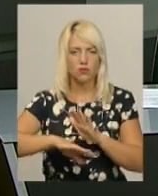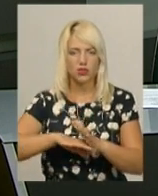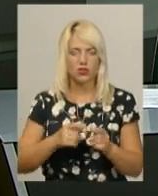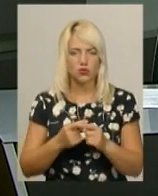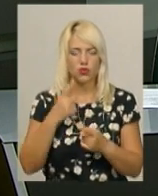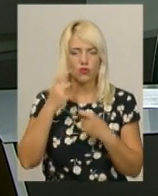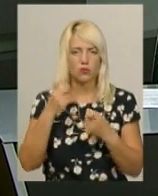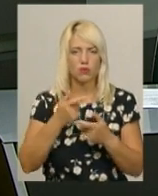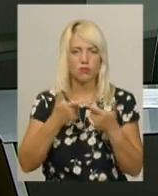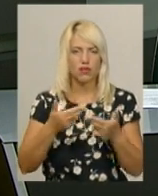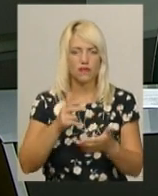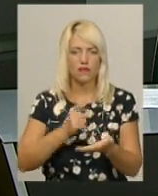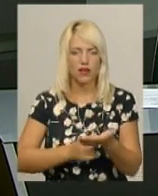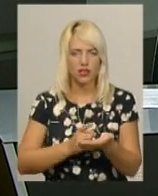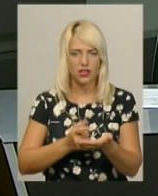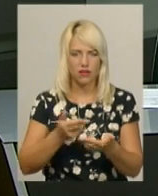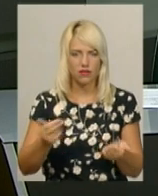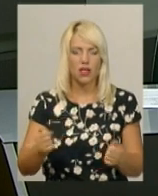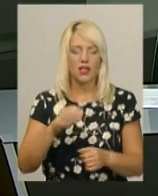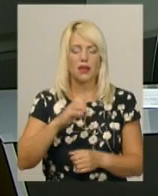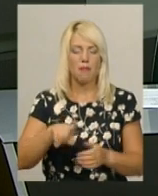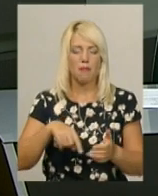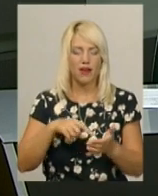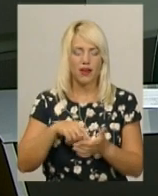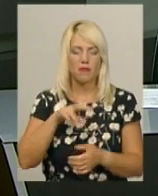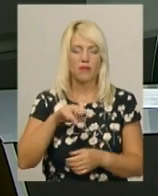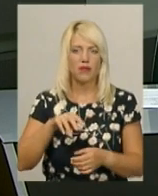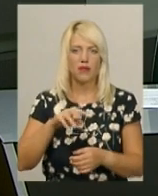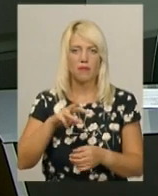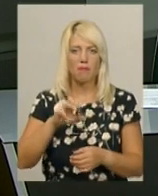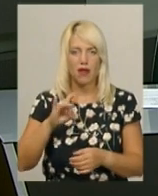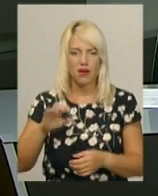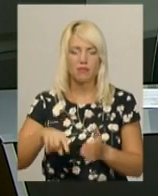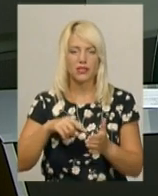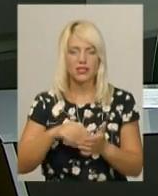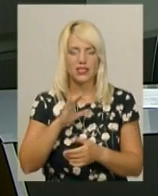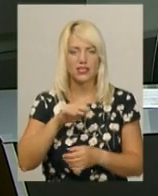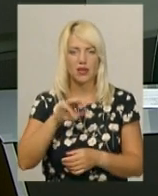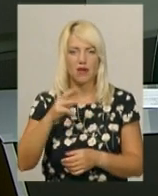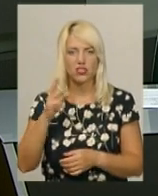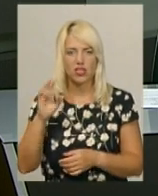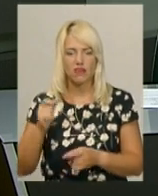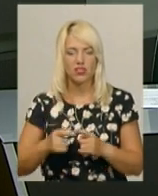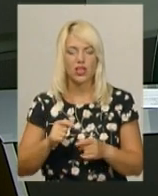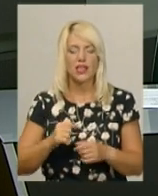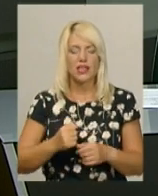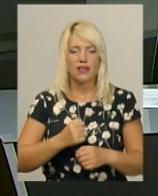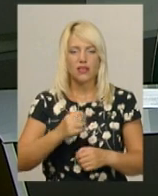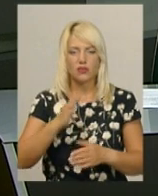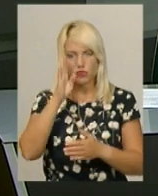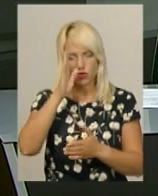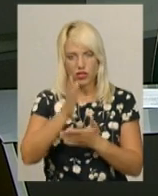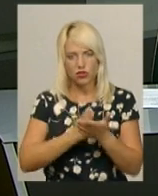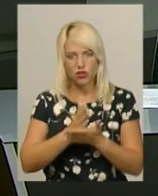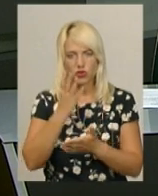інформацію нам підтвердив мер міста Михайло Сімашкевич. Нагадаю, 35-річний старший солдат Богдан Блінчук служив у 48-й окремій